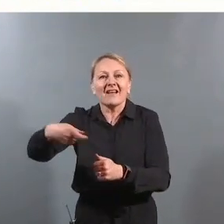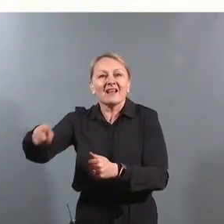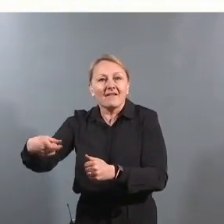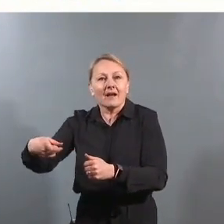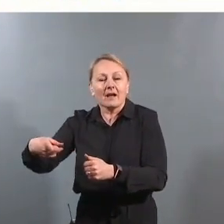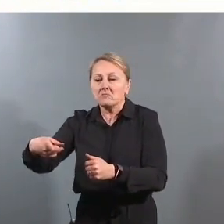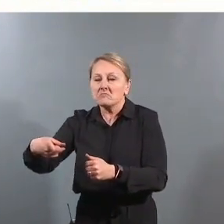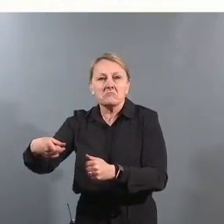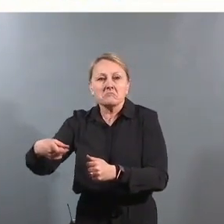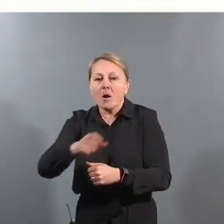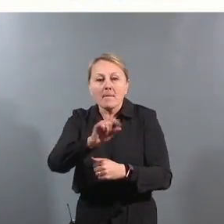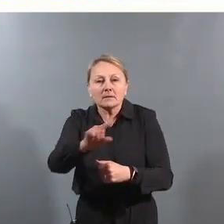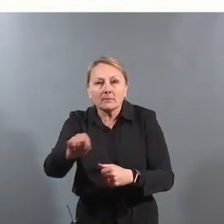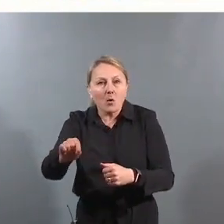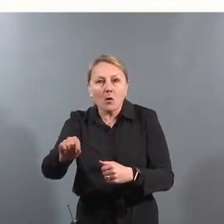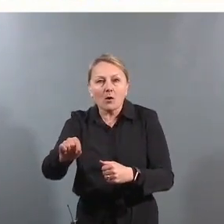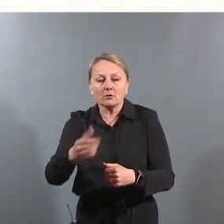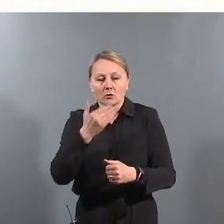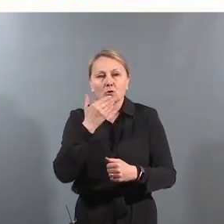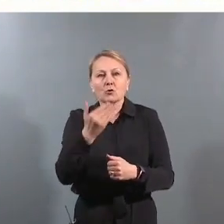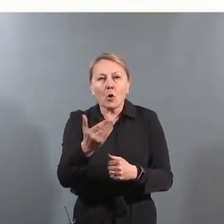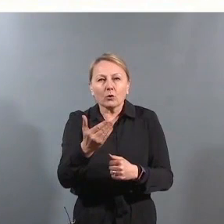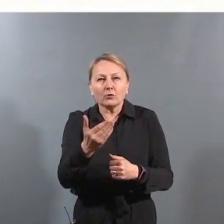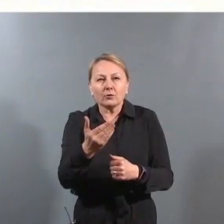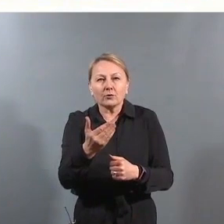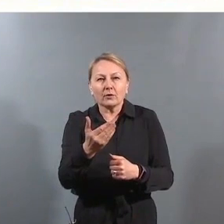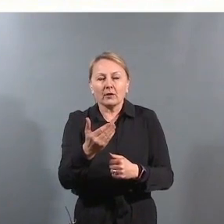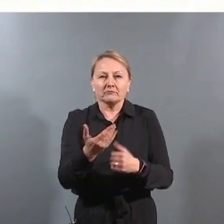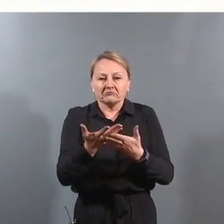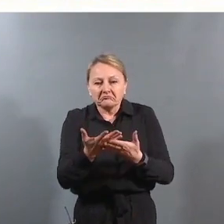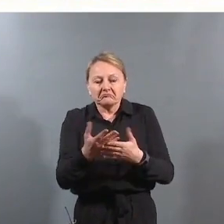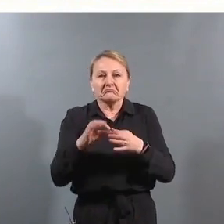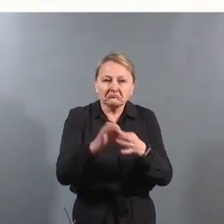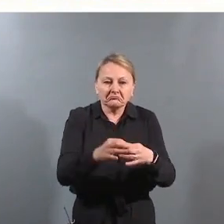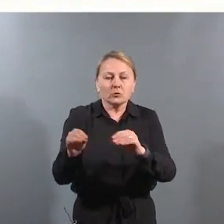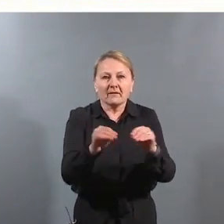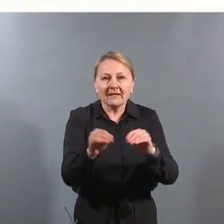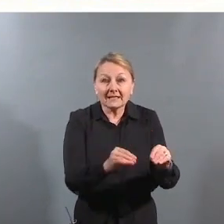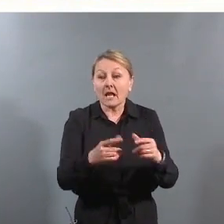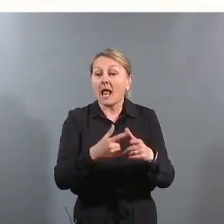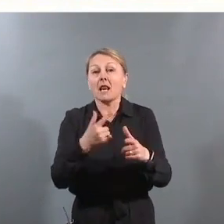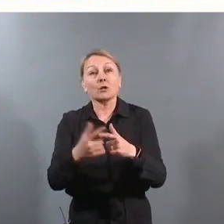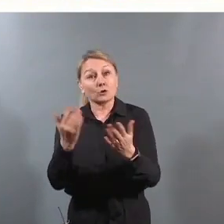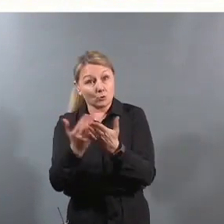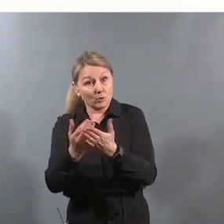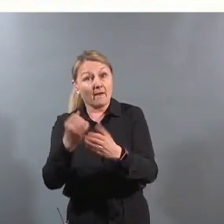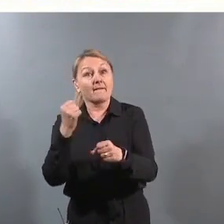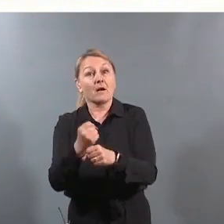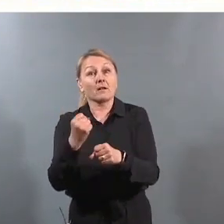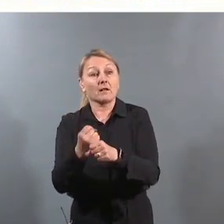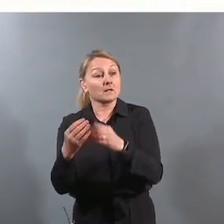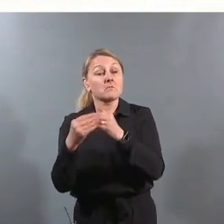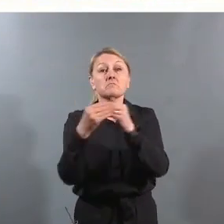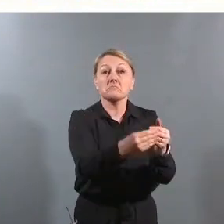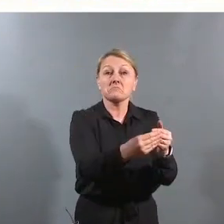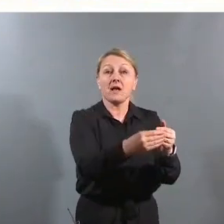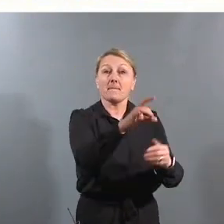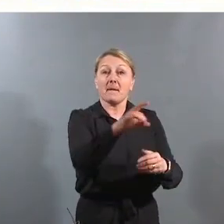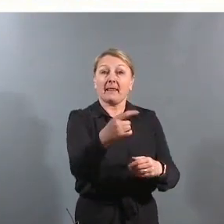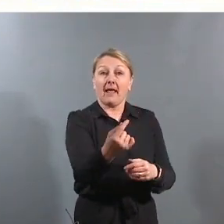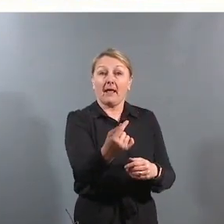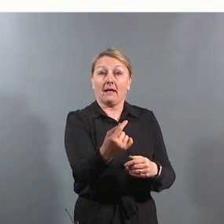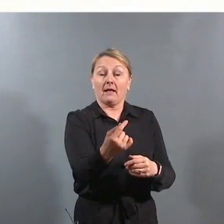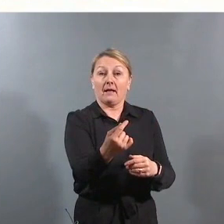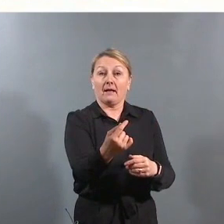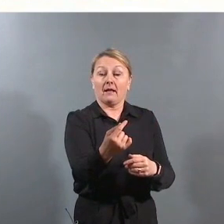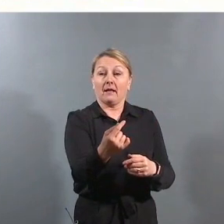og krever, og passer på at det blir et godt innhold av undervisningen, eller at skolen faktisk henviser til PPT. De